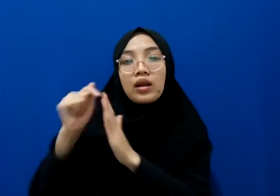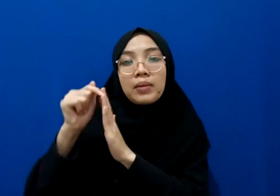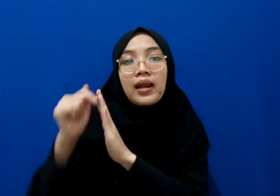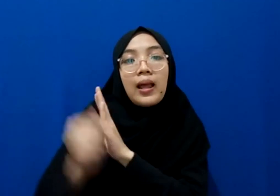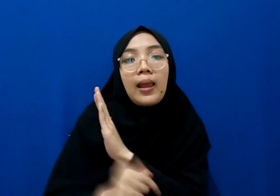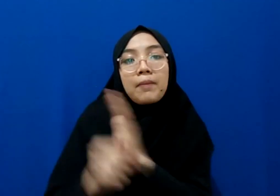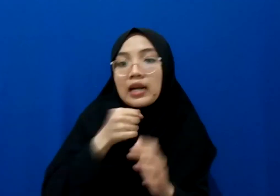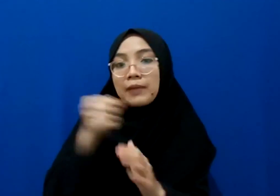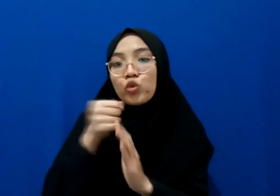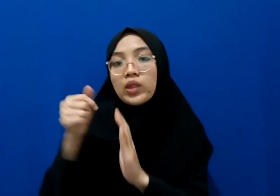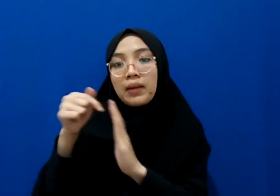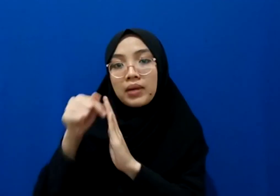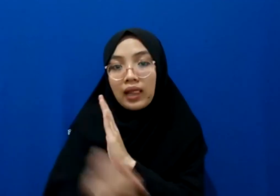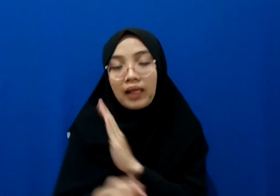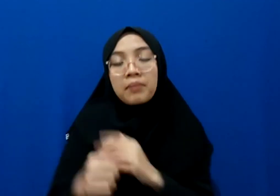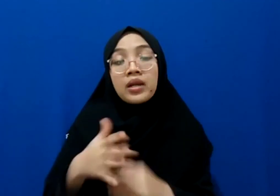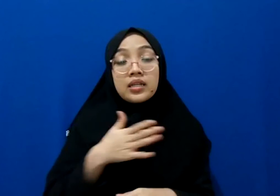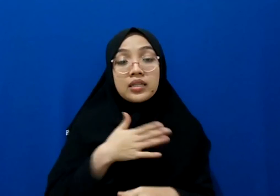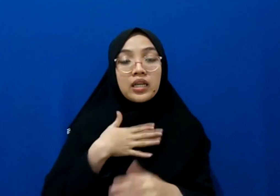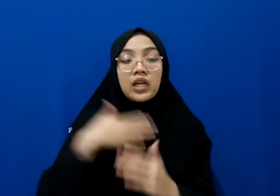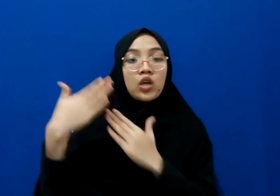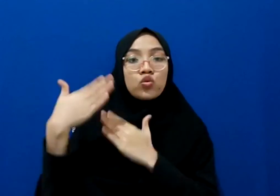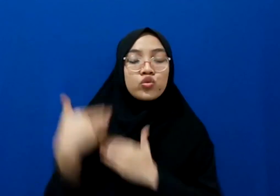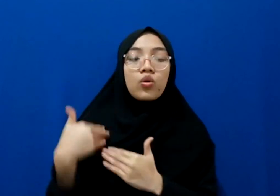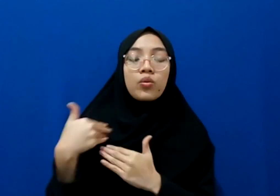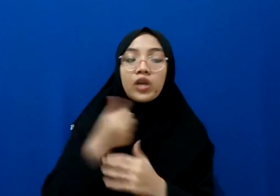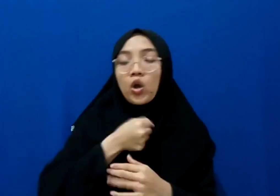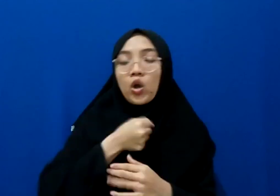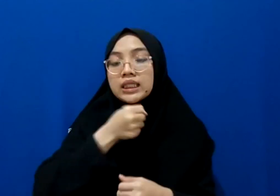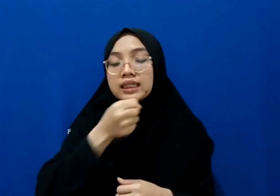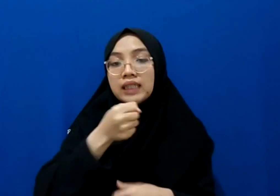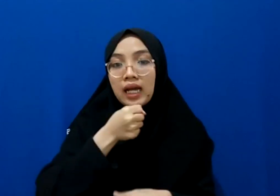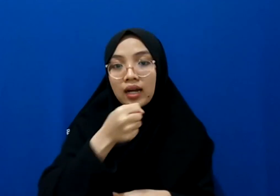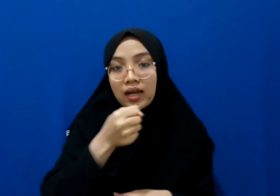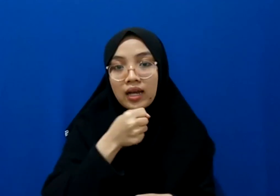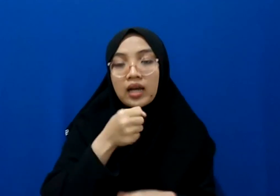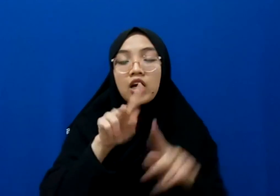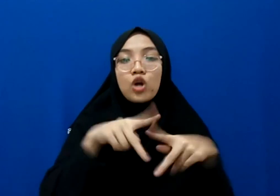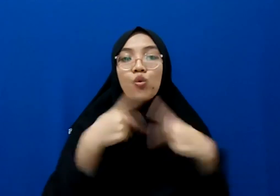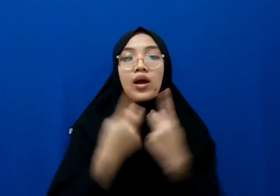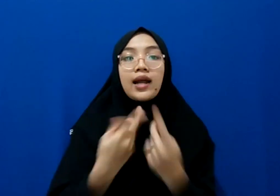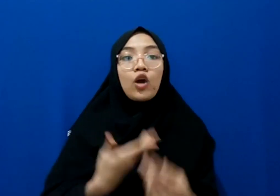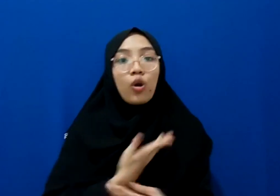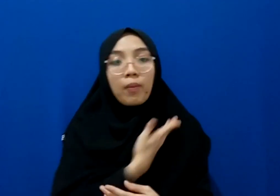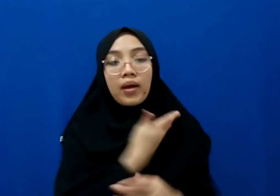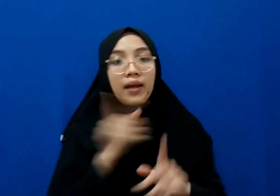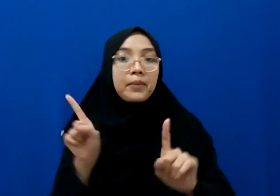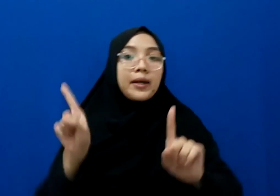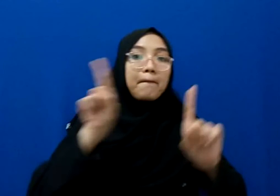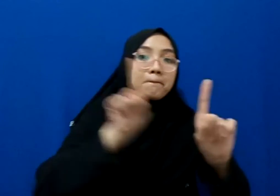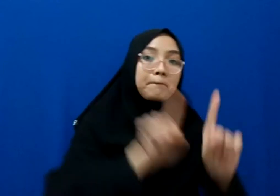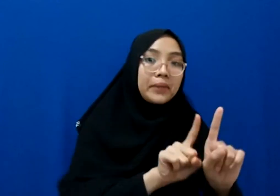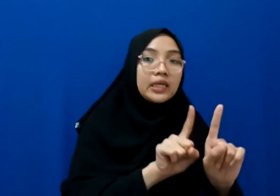jadi tugas saya adalah mewawancarai keluarga korban para pendamping